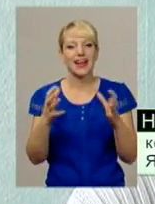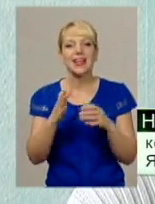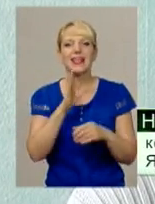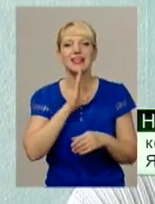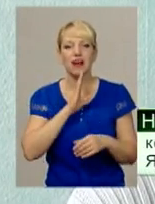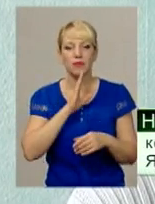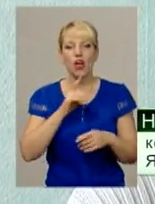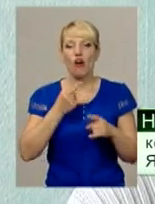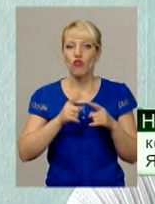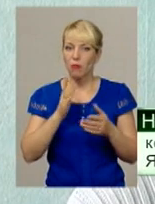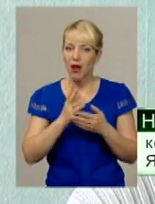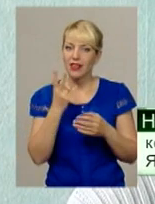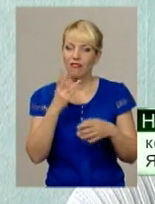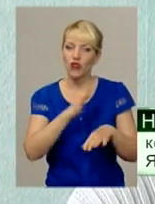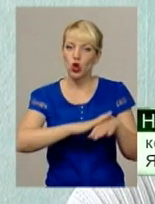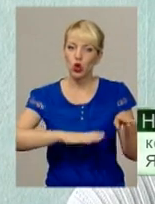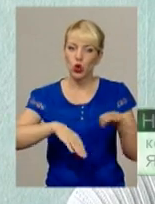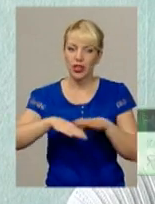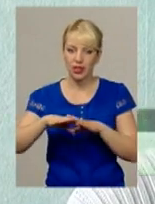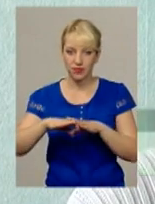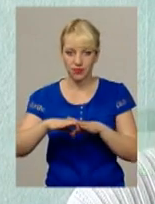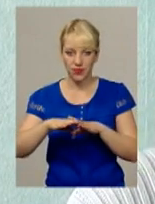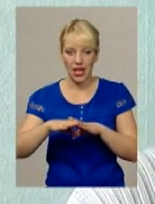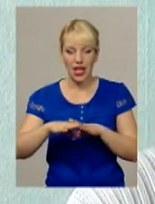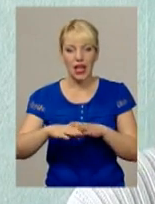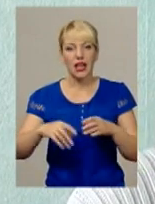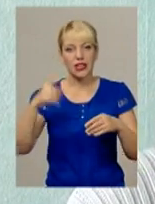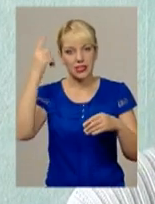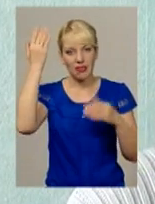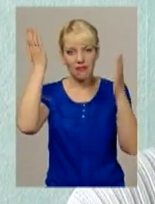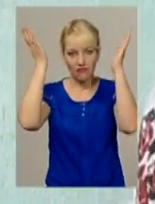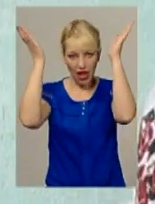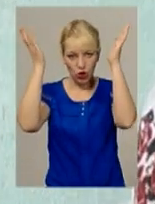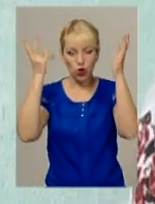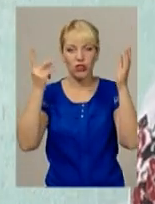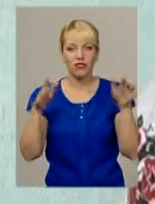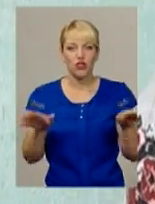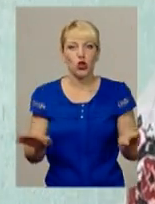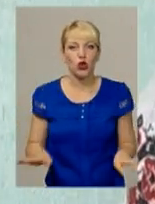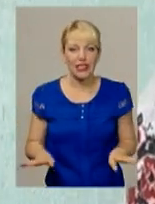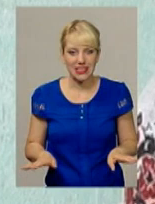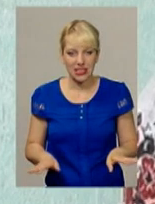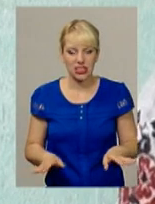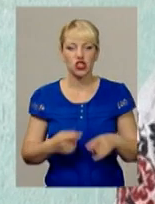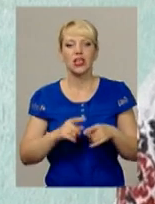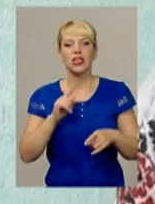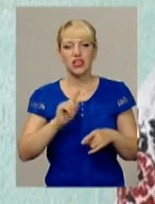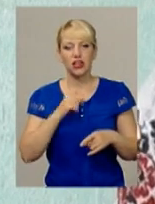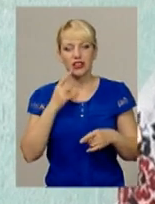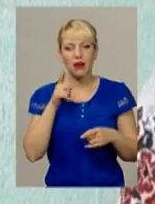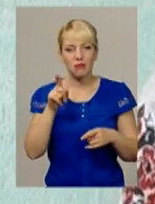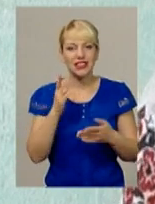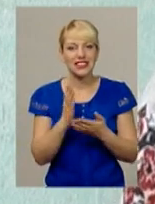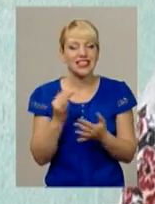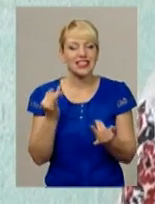там має дві руки зверху і дві руки нижчі. І там от такий був цікавий візерунок,